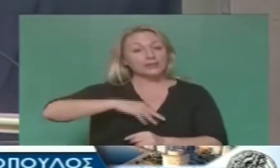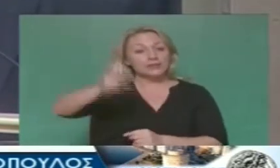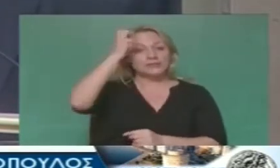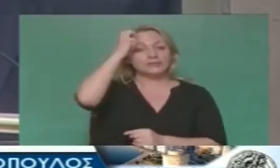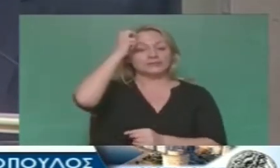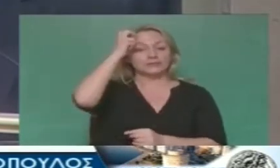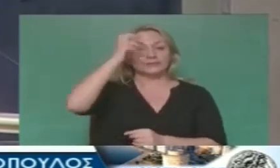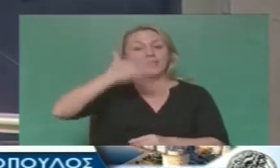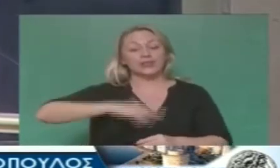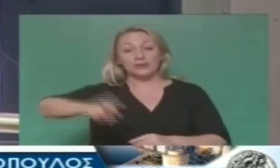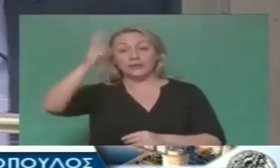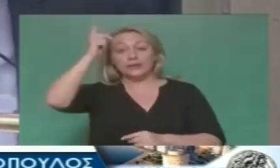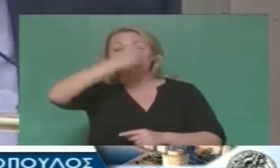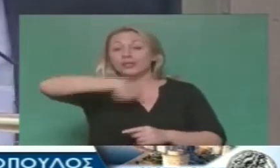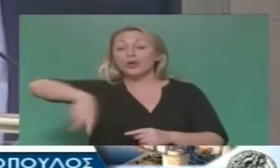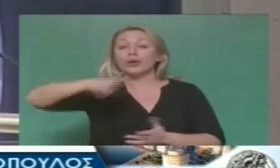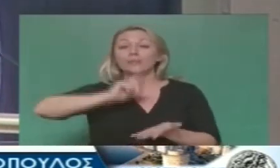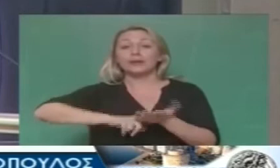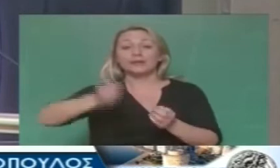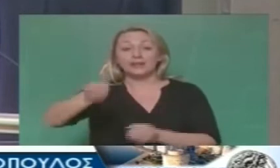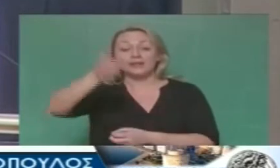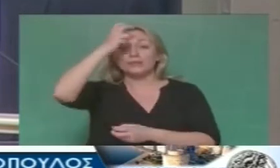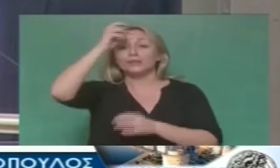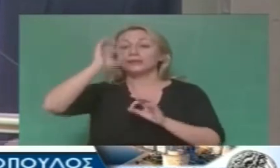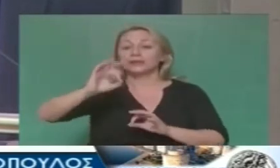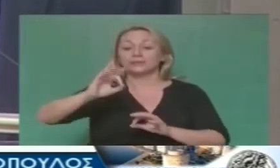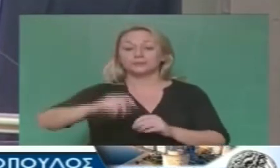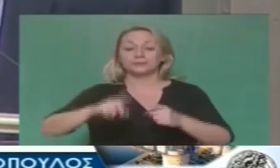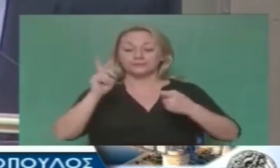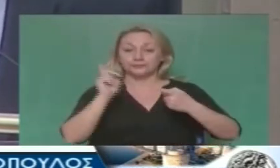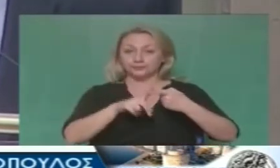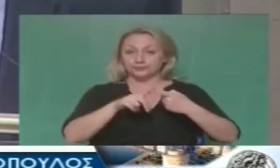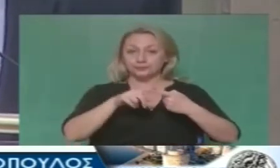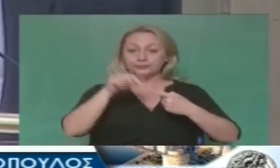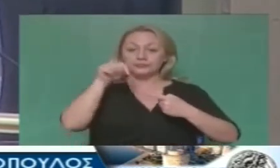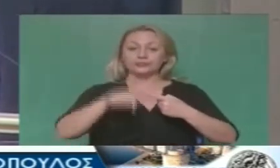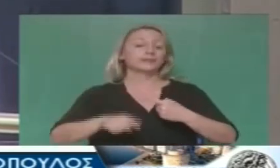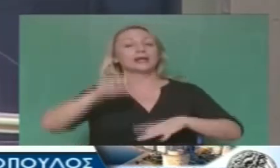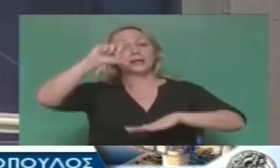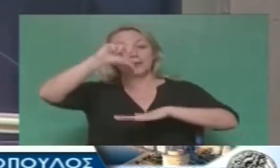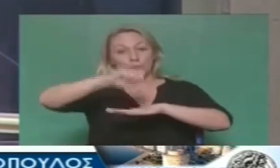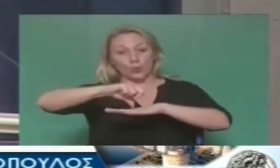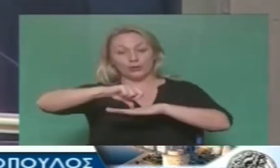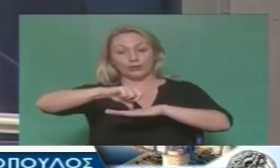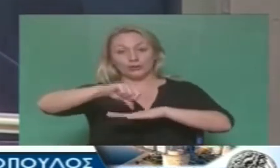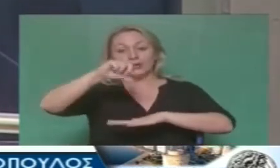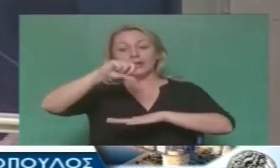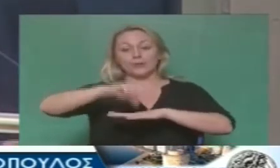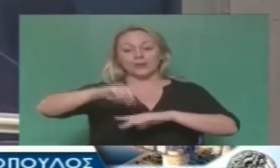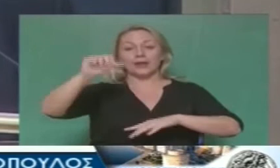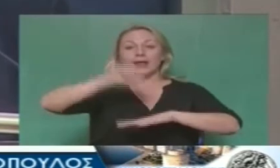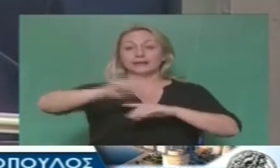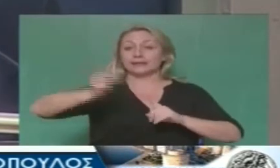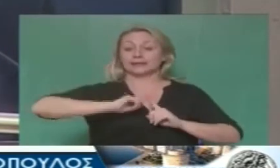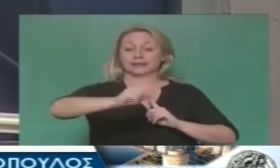και θέλουμε να συμμείσουμε στον καθένα που μας ακούει ότι πρώτον σε μια μεγάλη πόλη το ζήτημα της αστικής